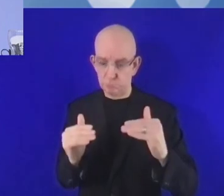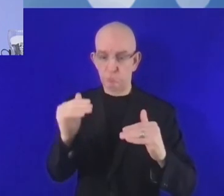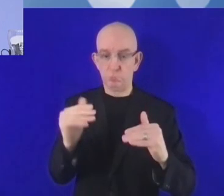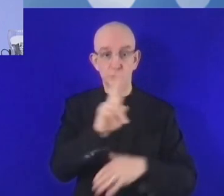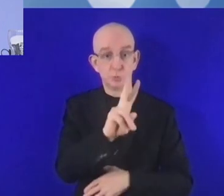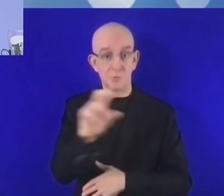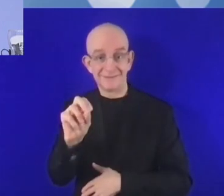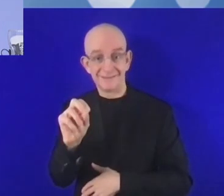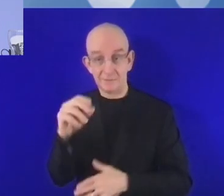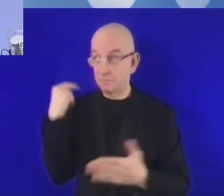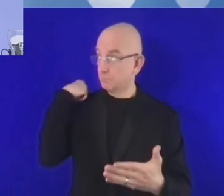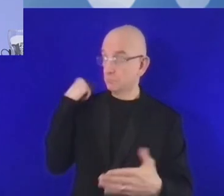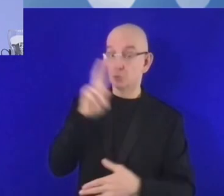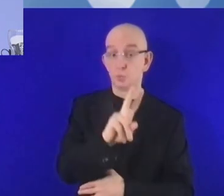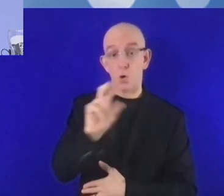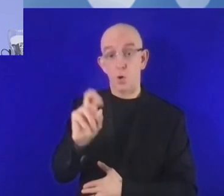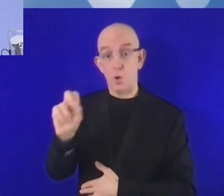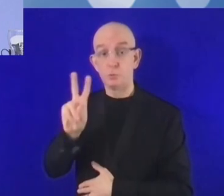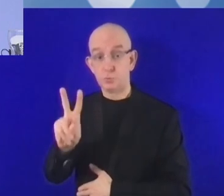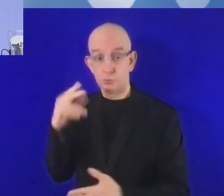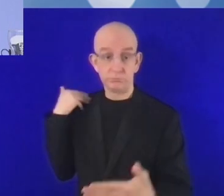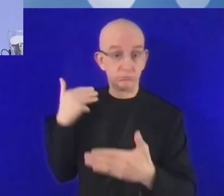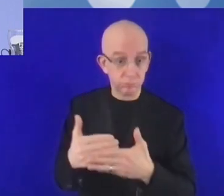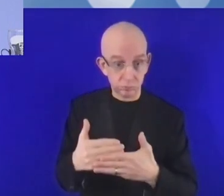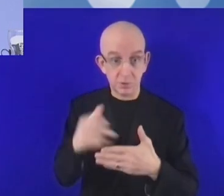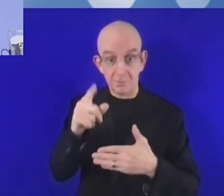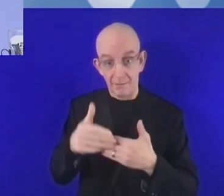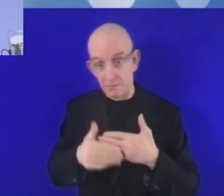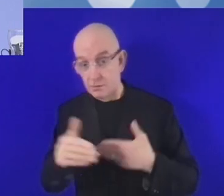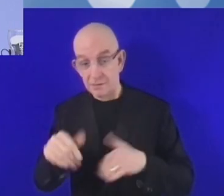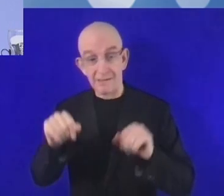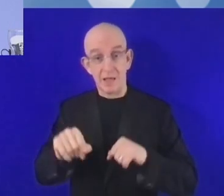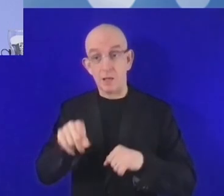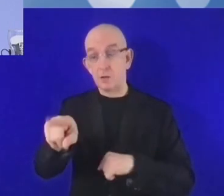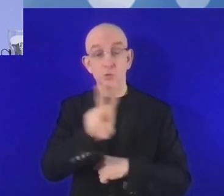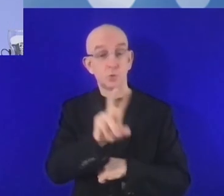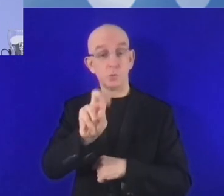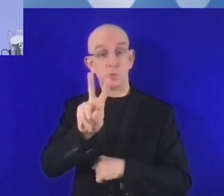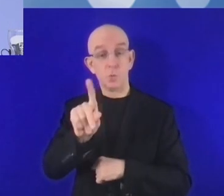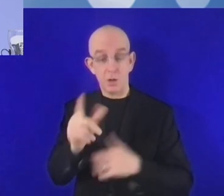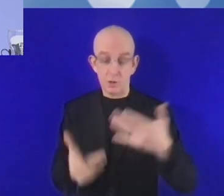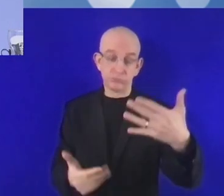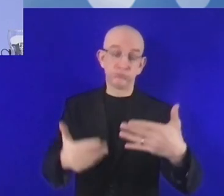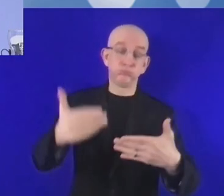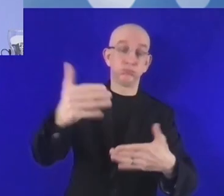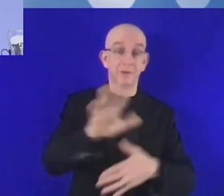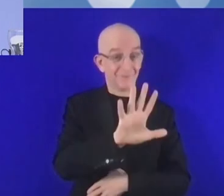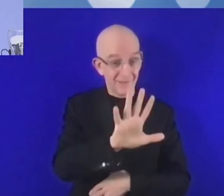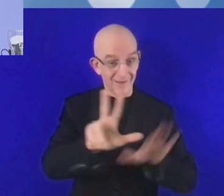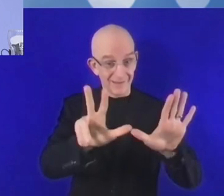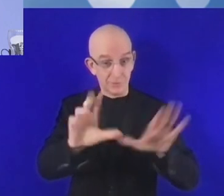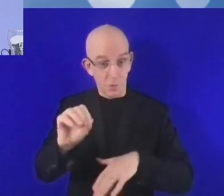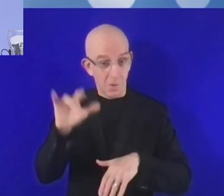وهناك حوالي 500